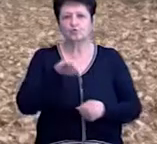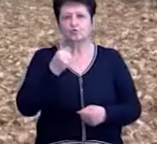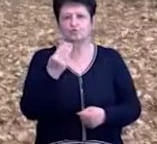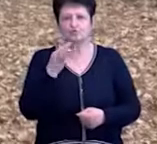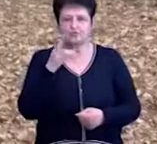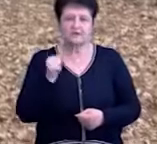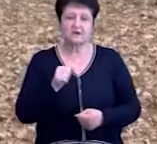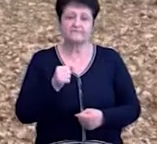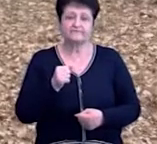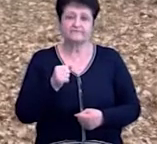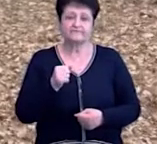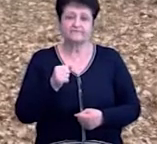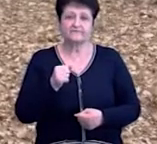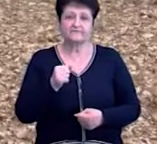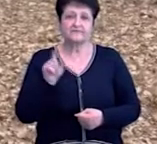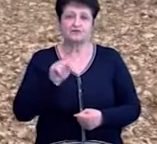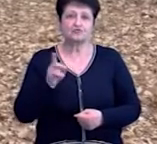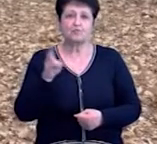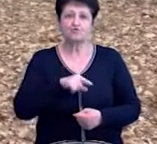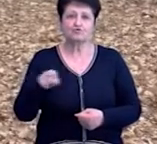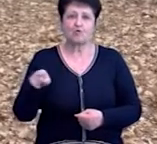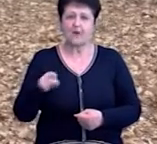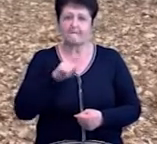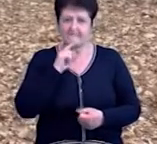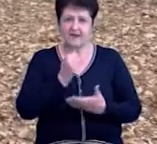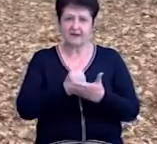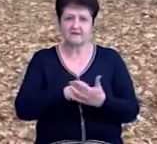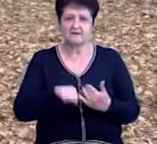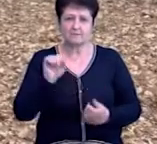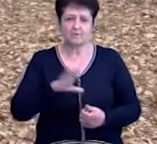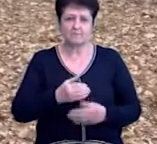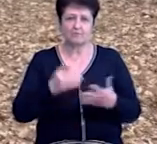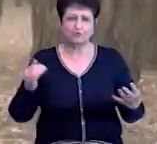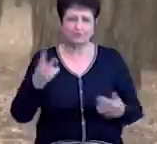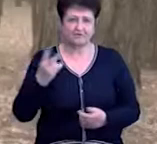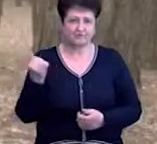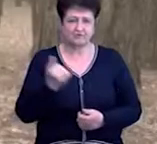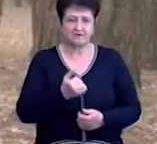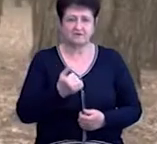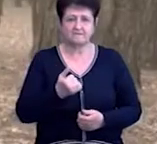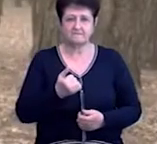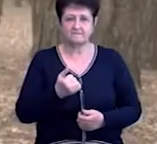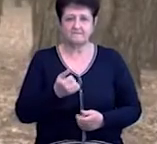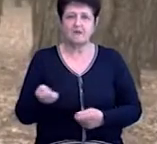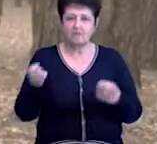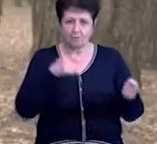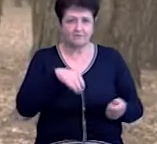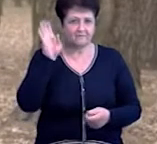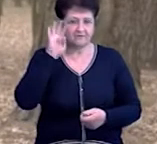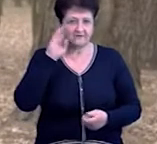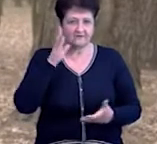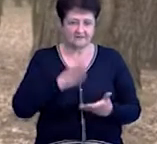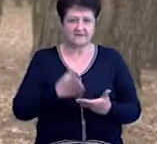таке, яке по срокам хранення може там більше двох днів робити. Підвози води є, там і